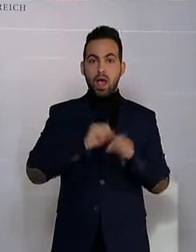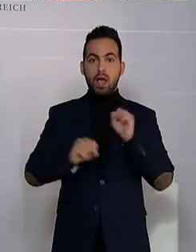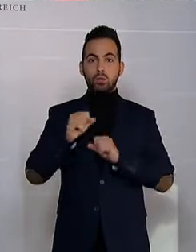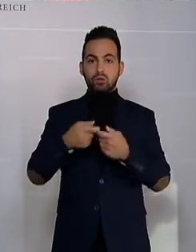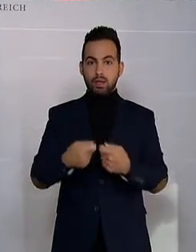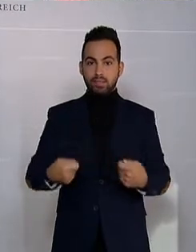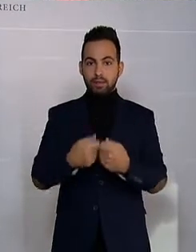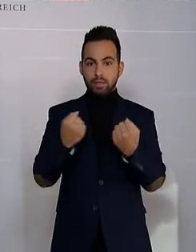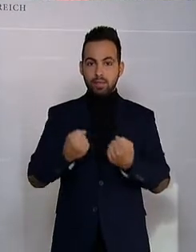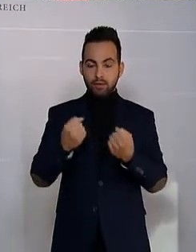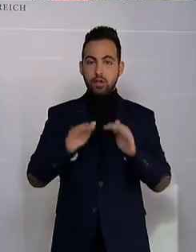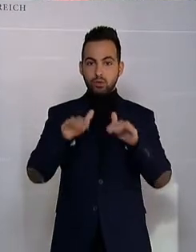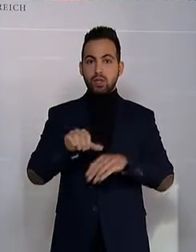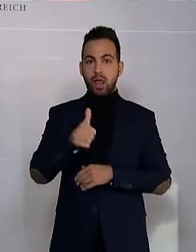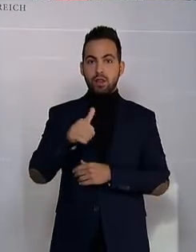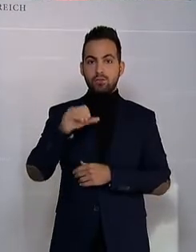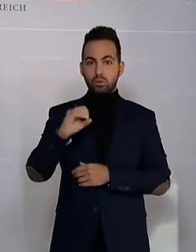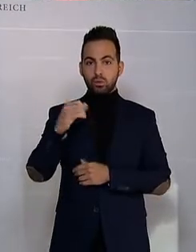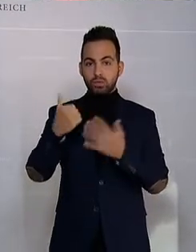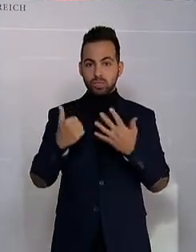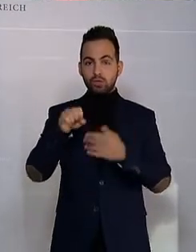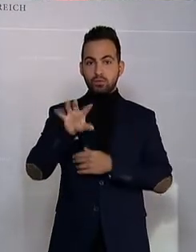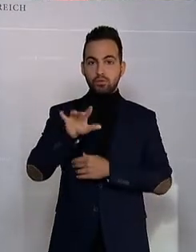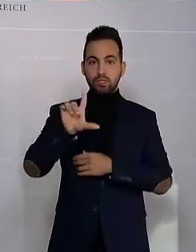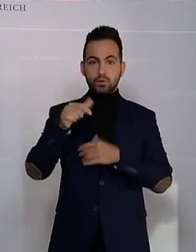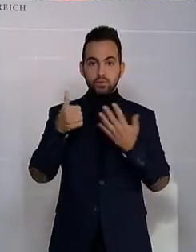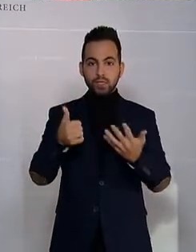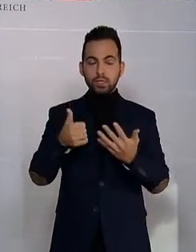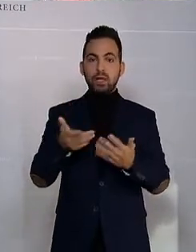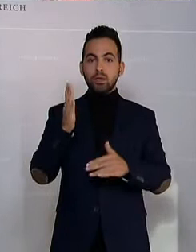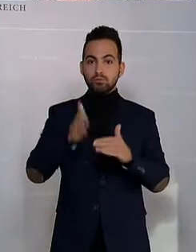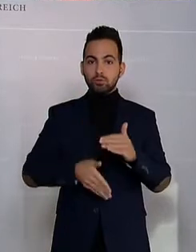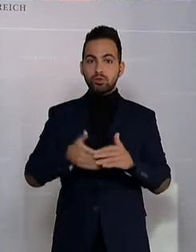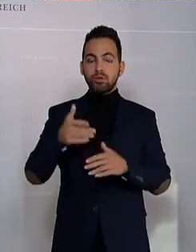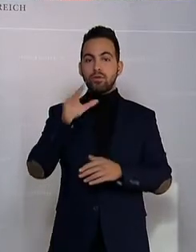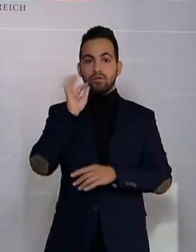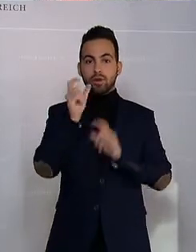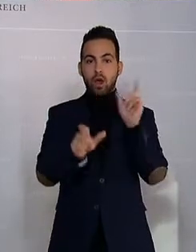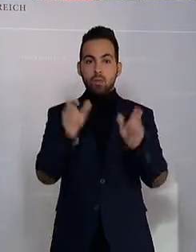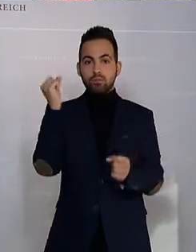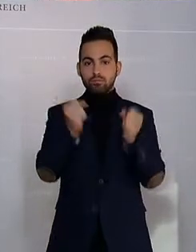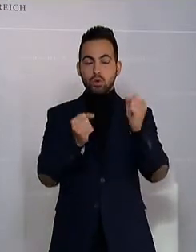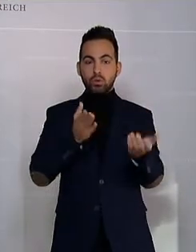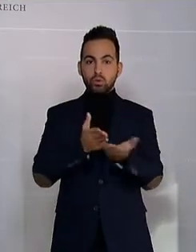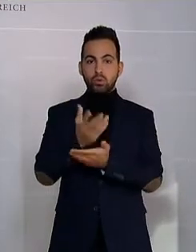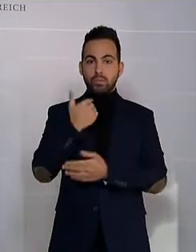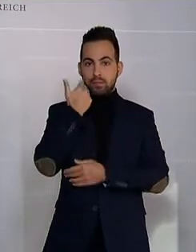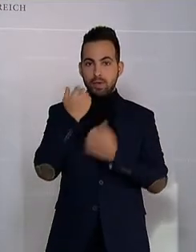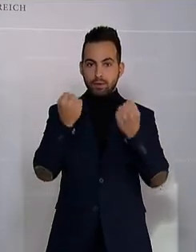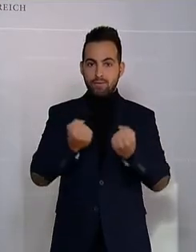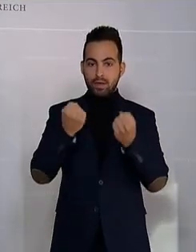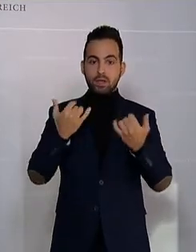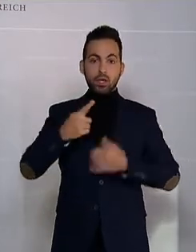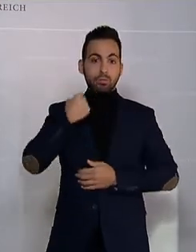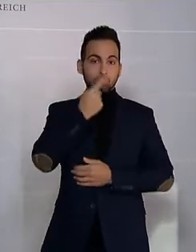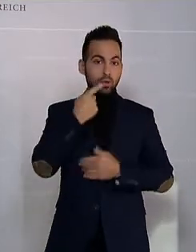Gewaltschutz in 1106 und 1562 betreffend Schluss mit dem Morden an Frauen durch Männergewalt. Auf die mündliche